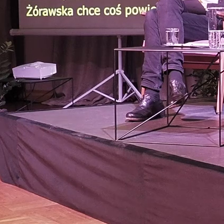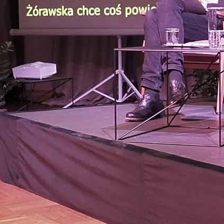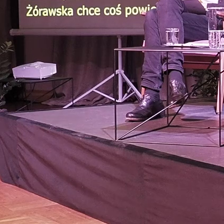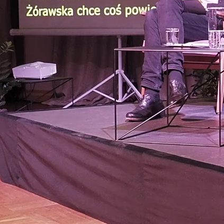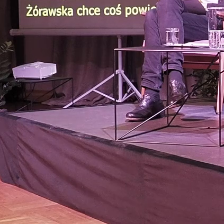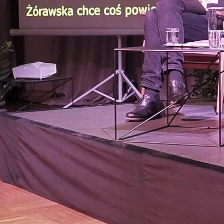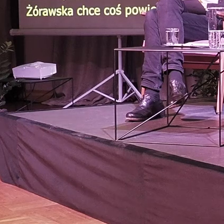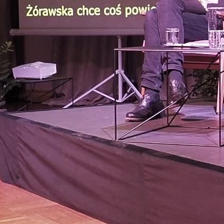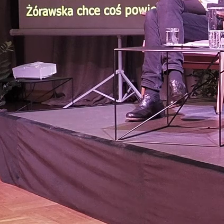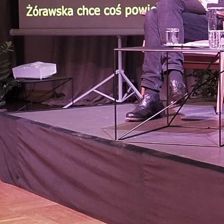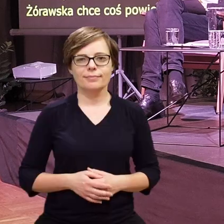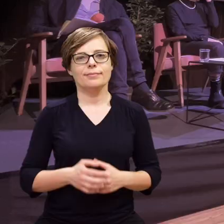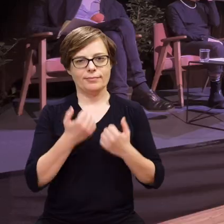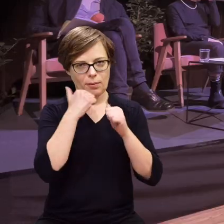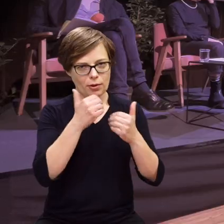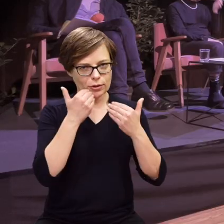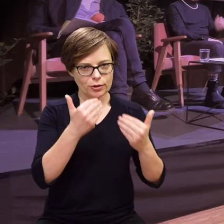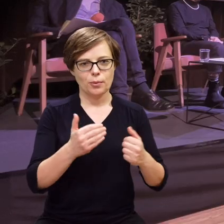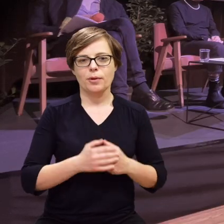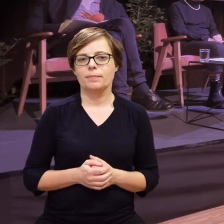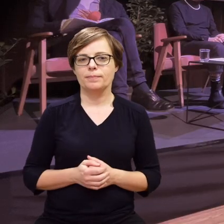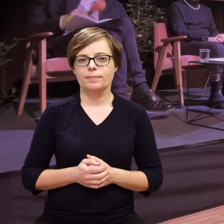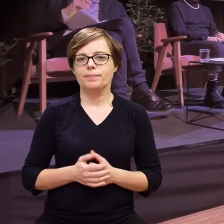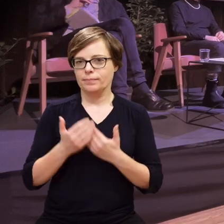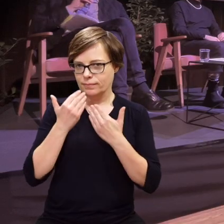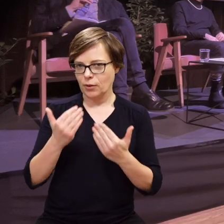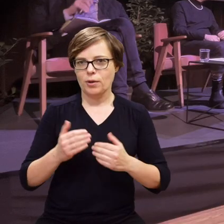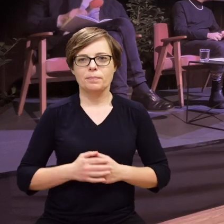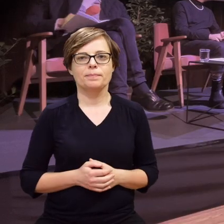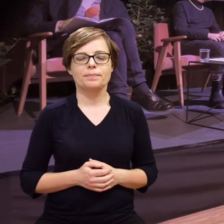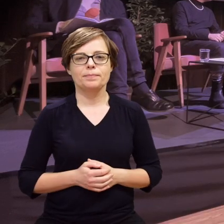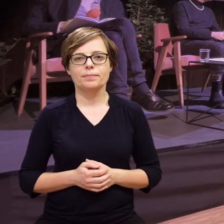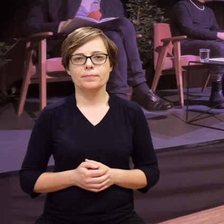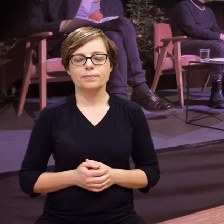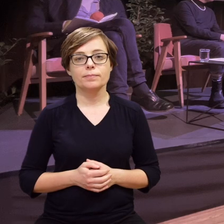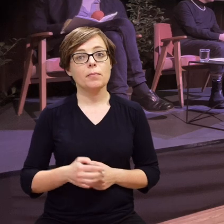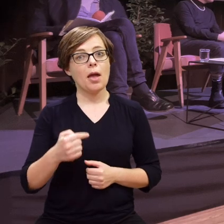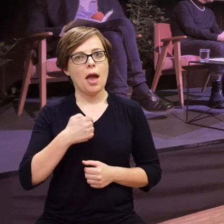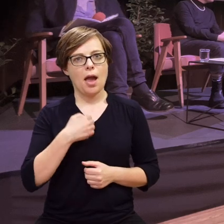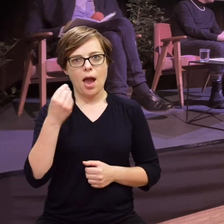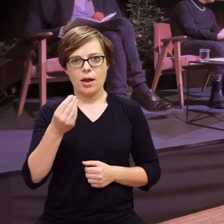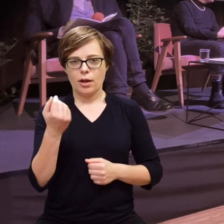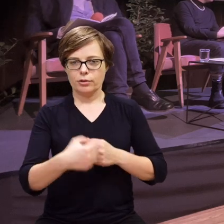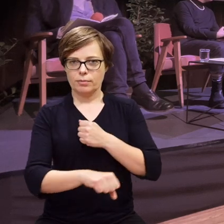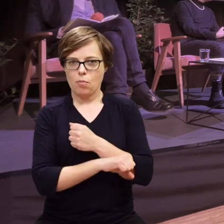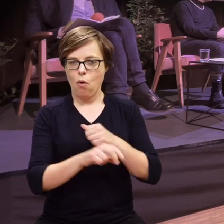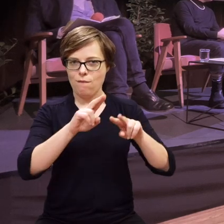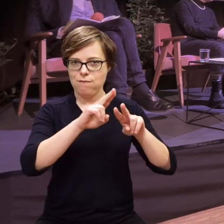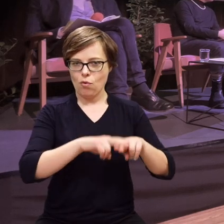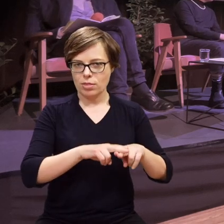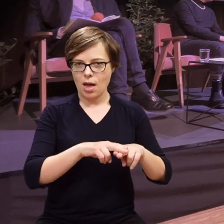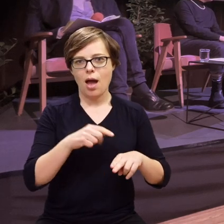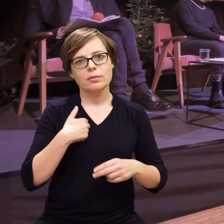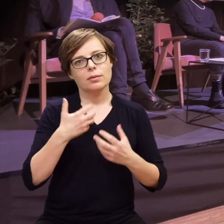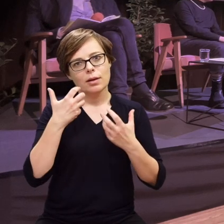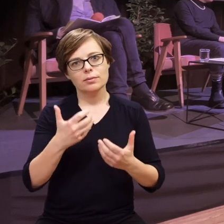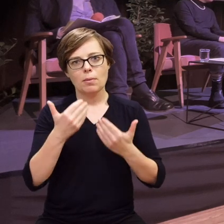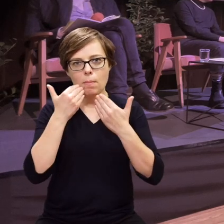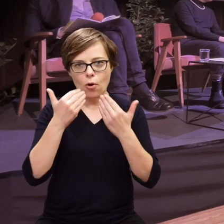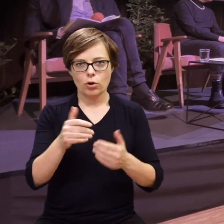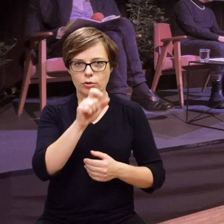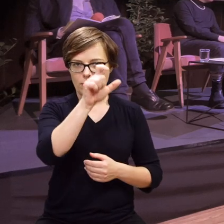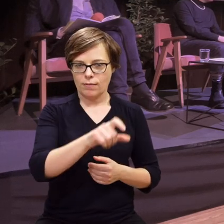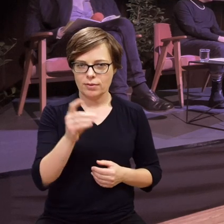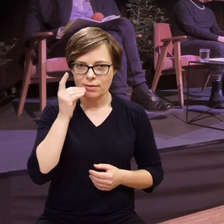wspólną dyskusję. Dziękujemy bardzo. Dzięki. To ja jeszcze w imieniu fundacji dziękuję